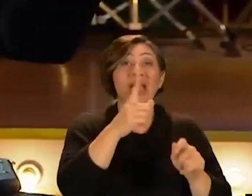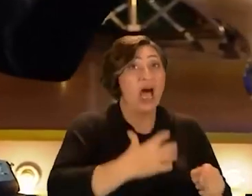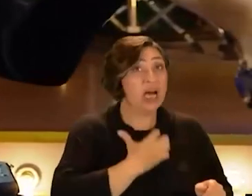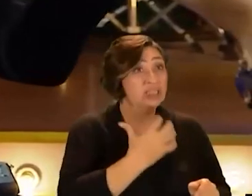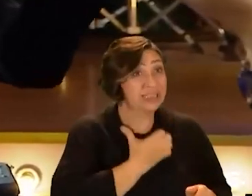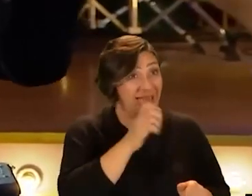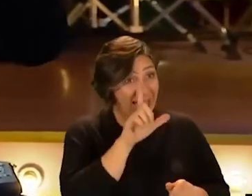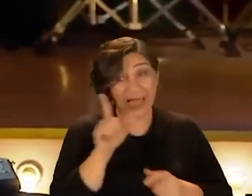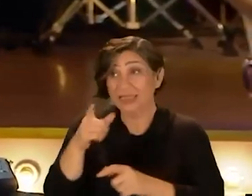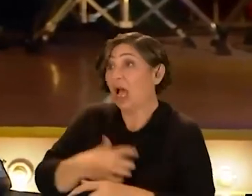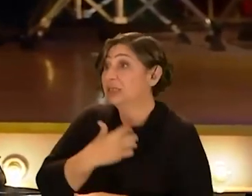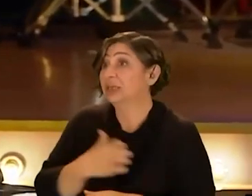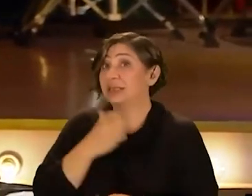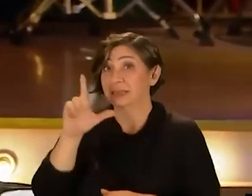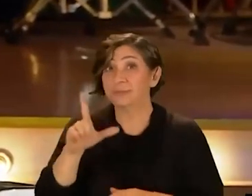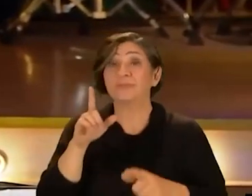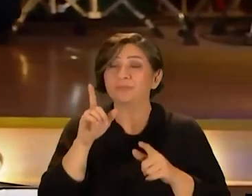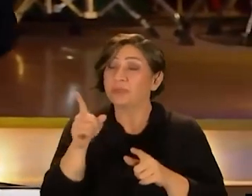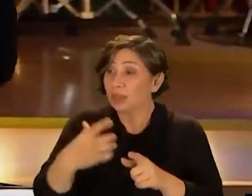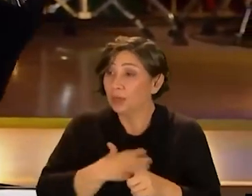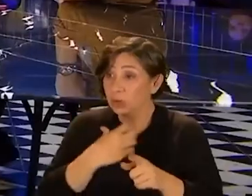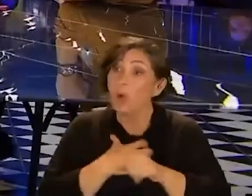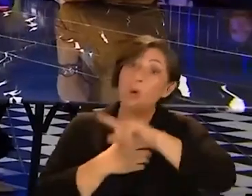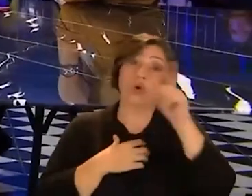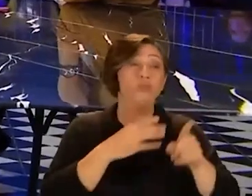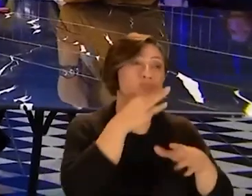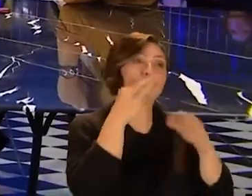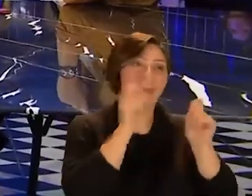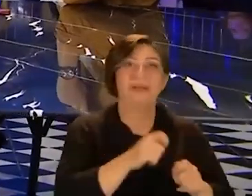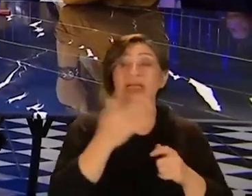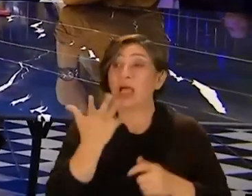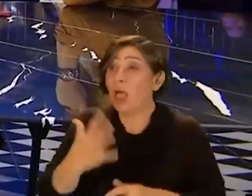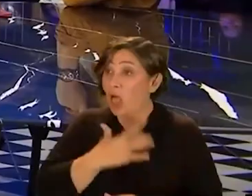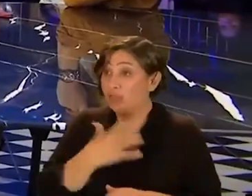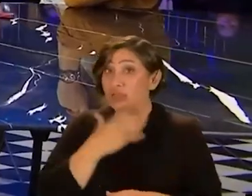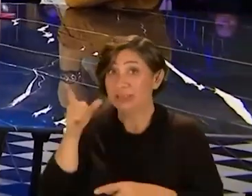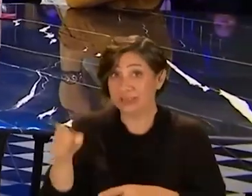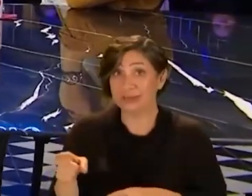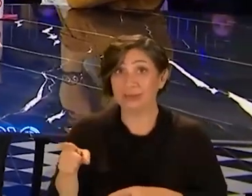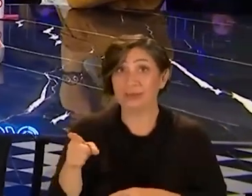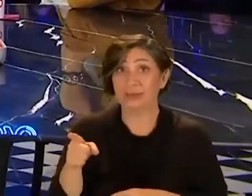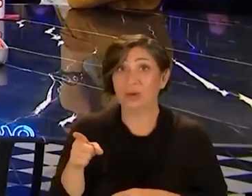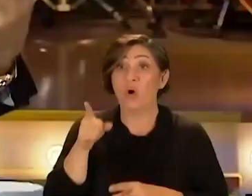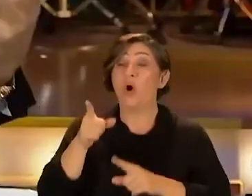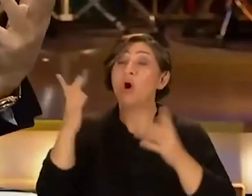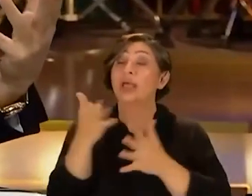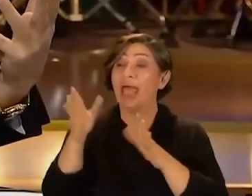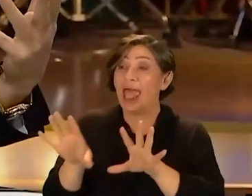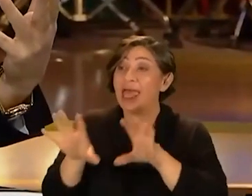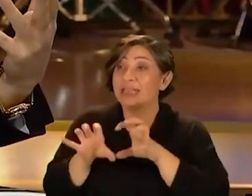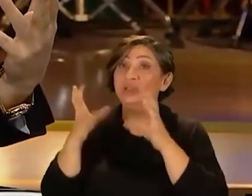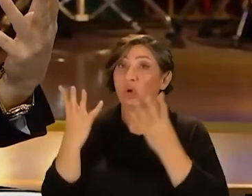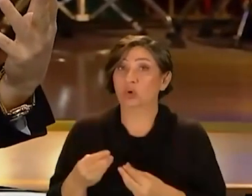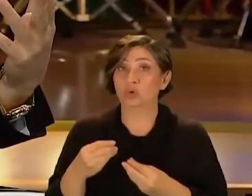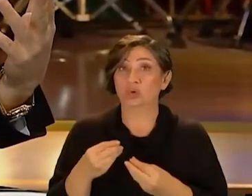siz acı çekmelisiniz ki Ha evet birileri mutlu edebilirsiniz Ne kadar acı çekerseniz o kadar